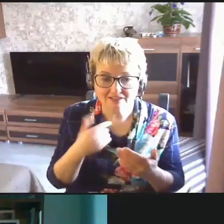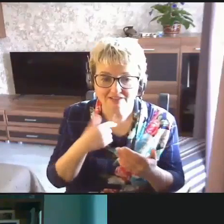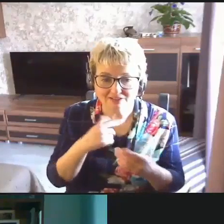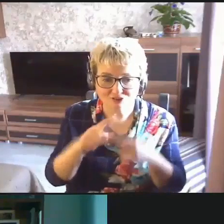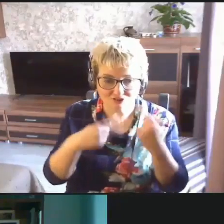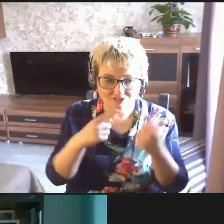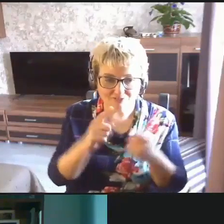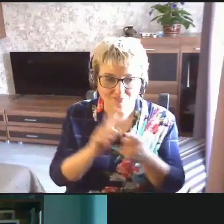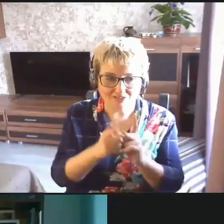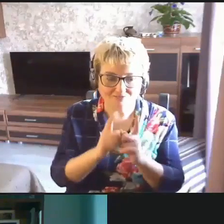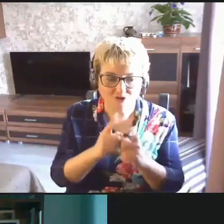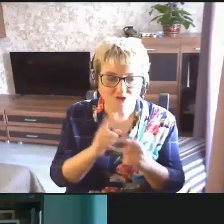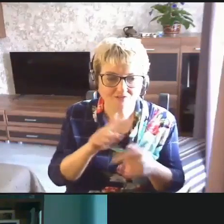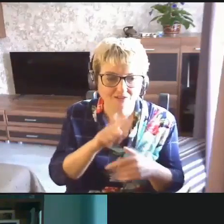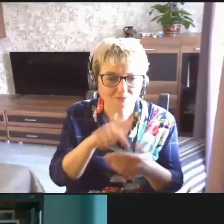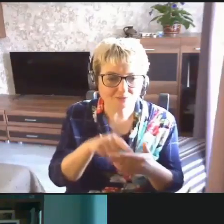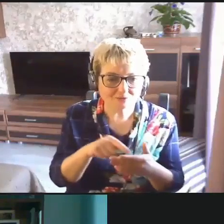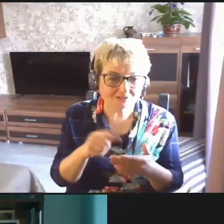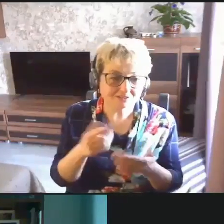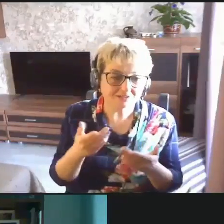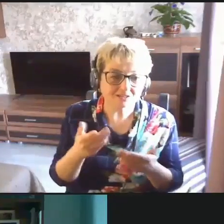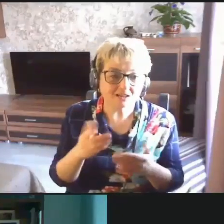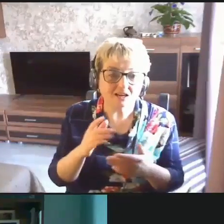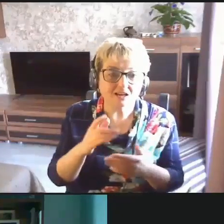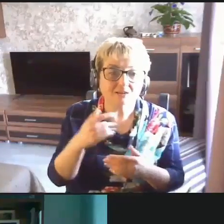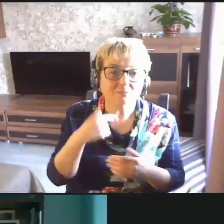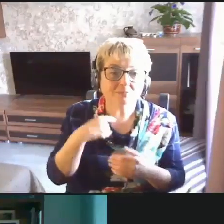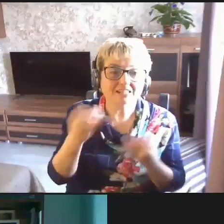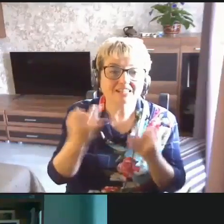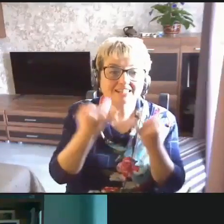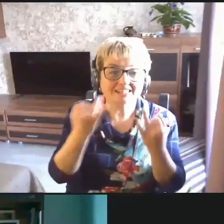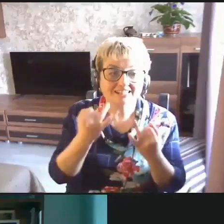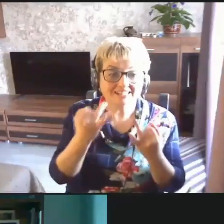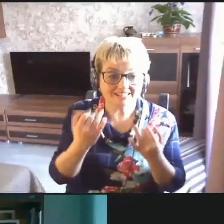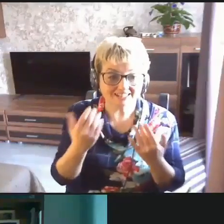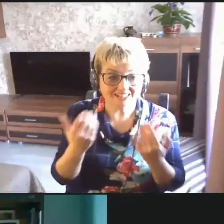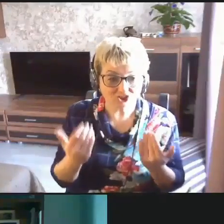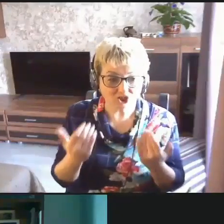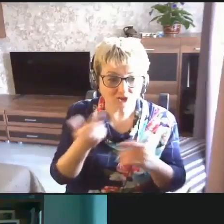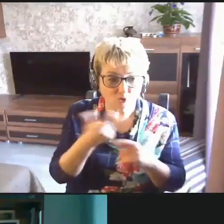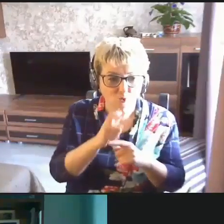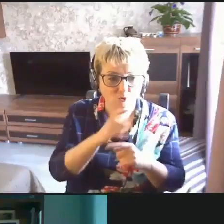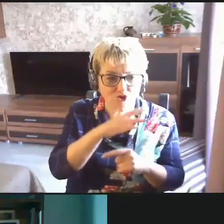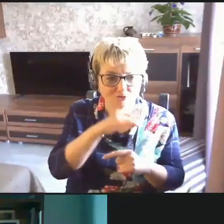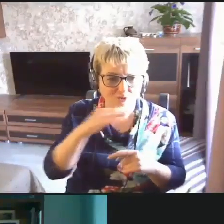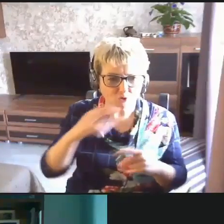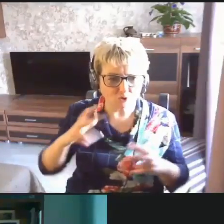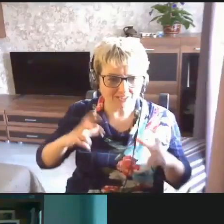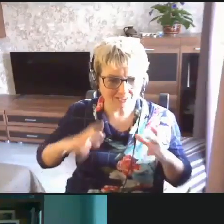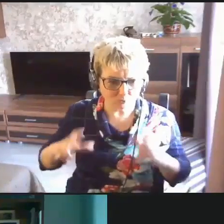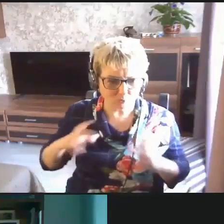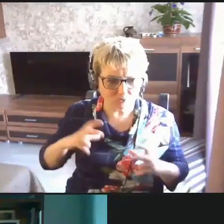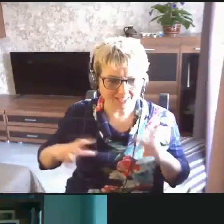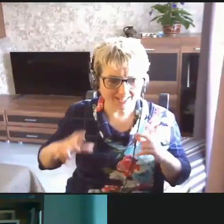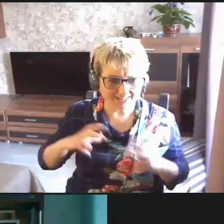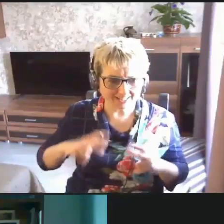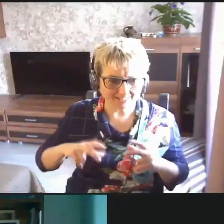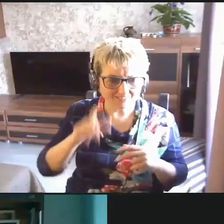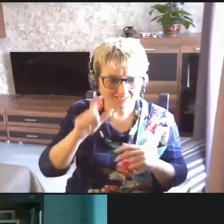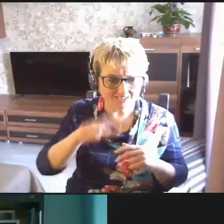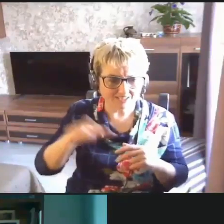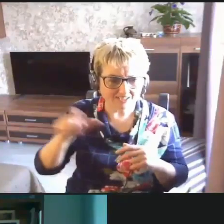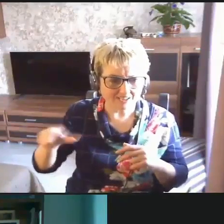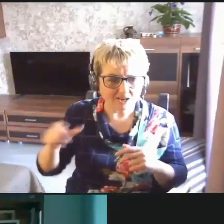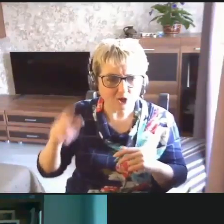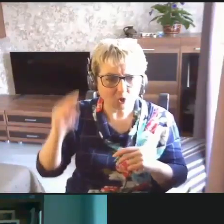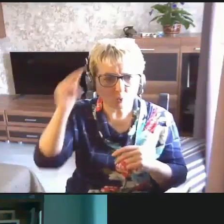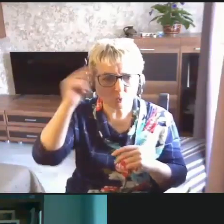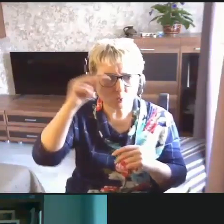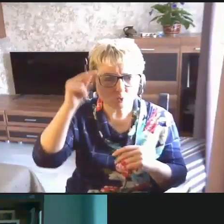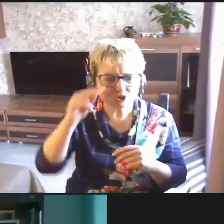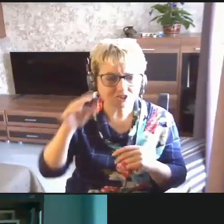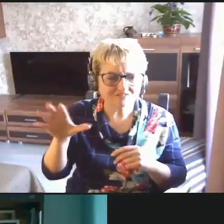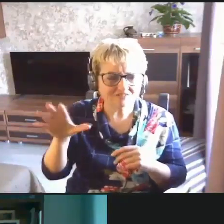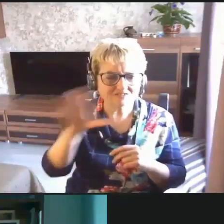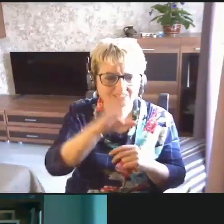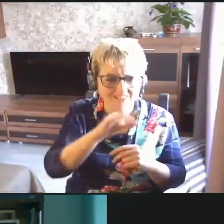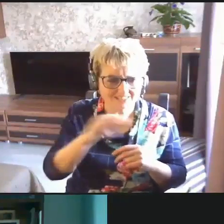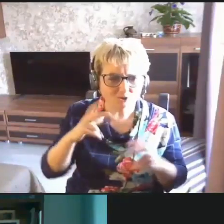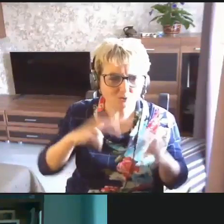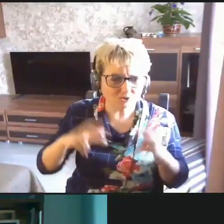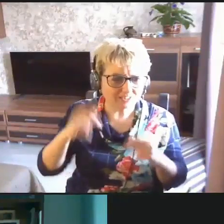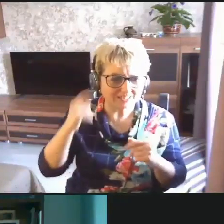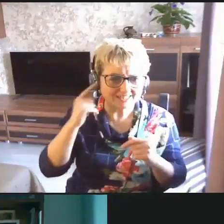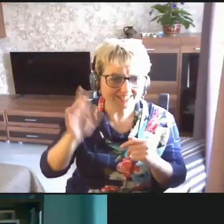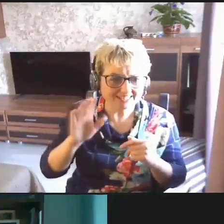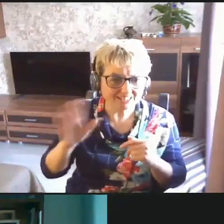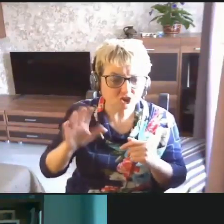Мне интересно, сейчас очень много студентов учатся, все студентов не слышат,